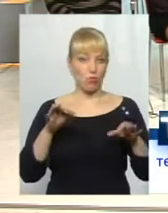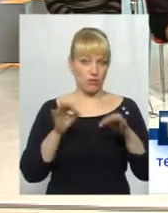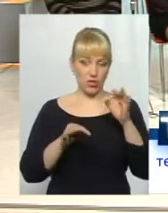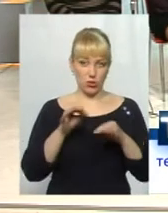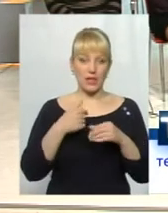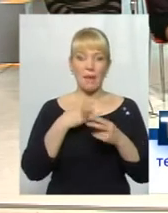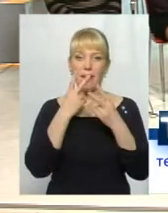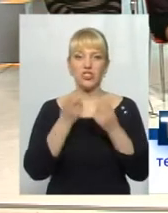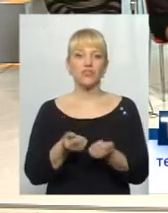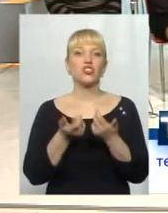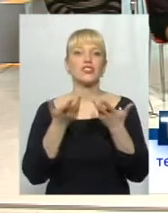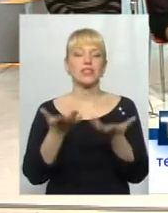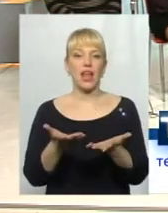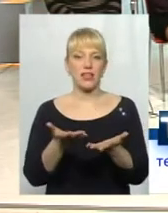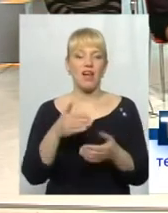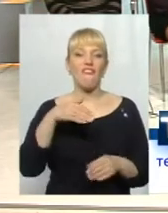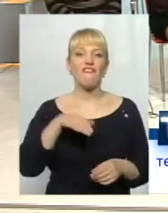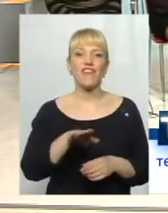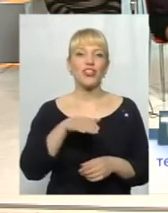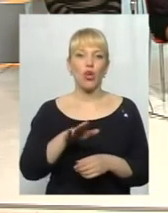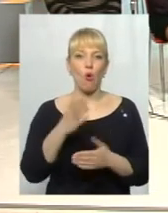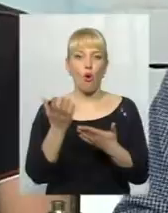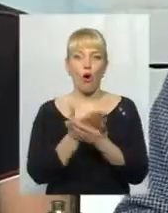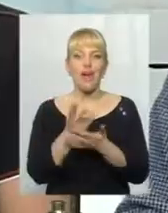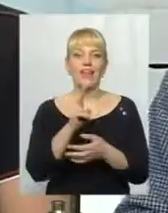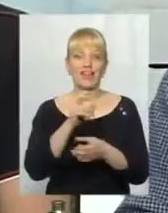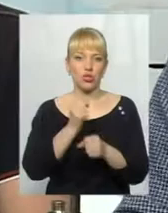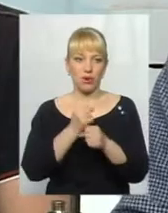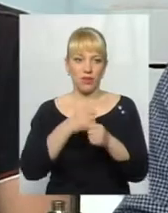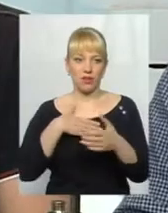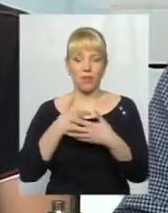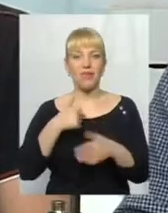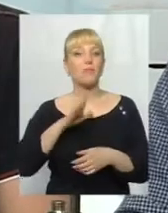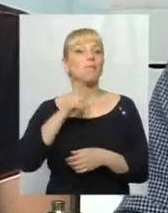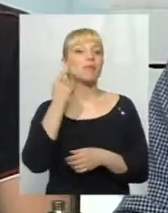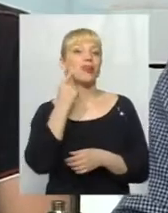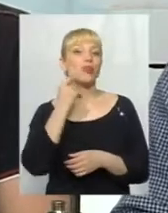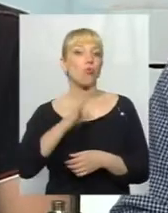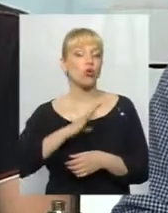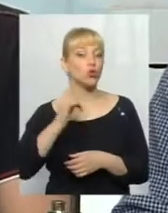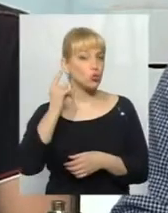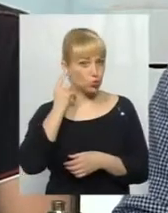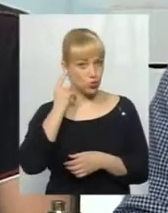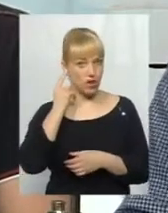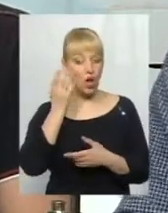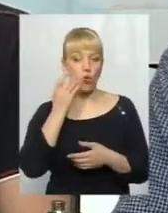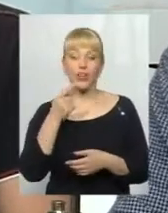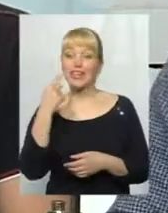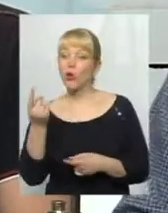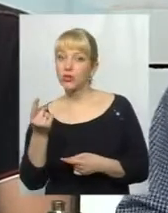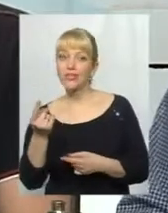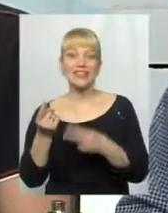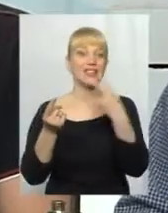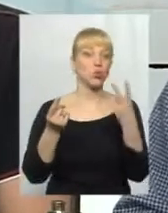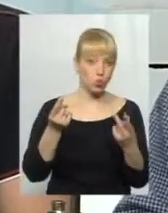численні відео, які зробили активісти. І мені дуже прикро було чути, коли і один, і другий